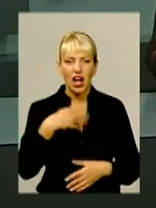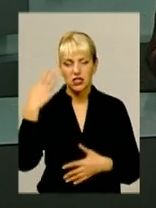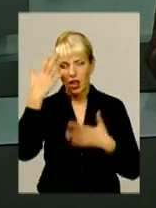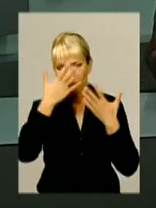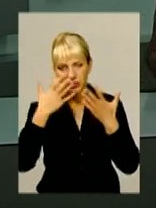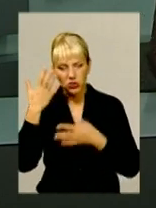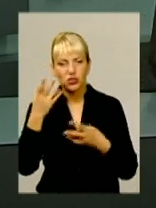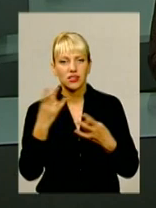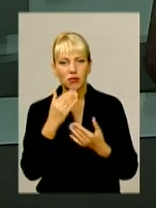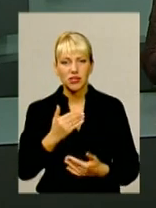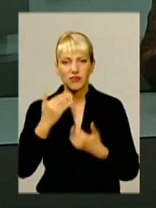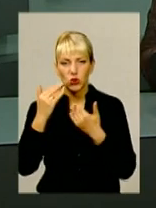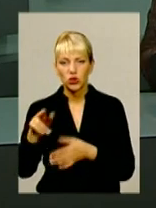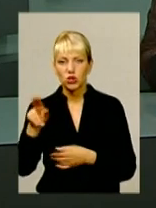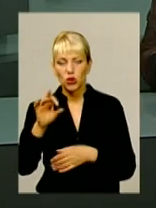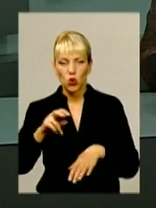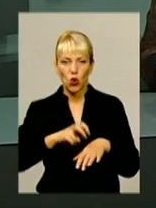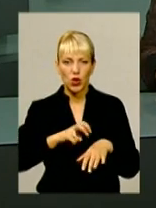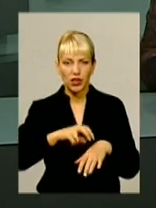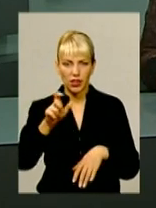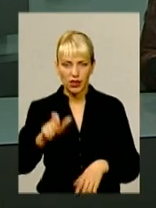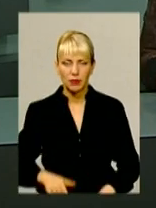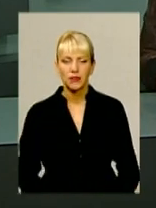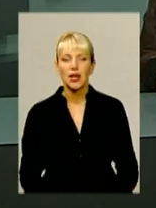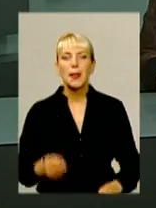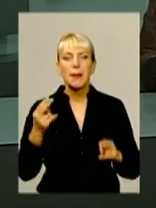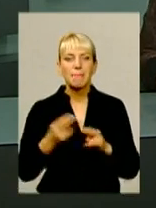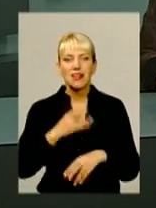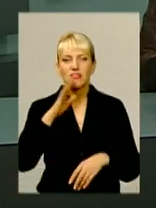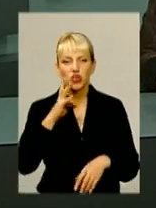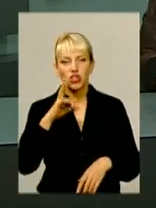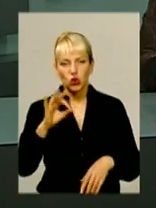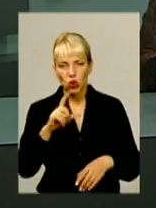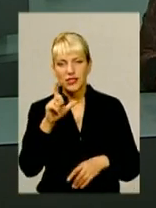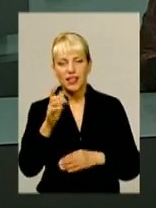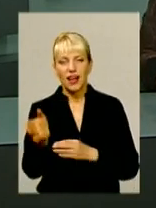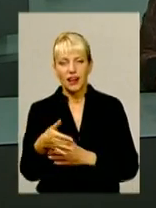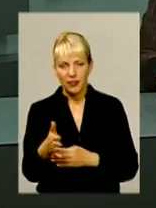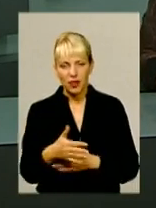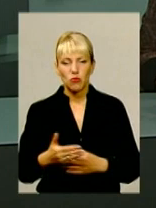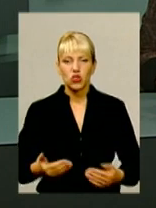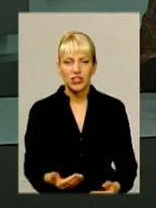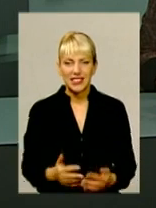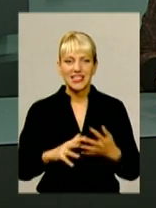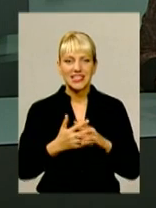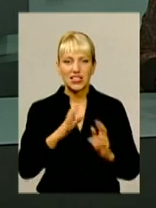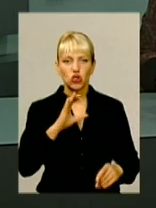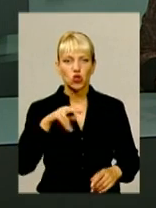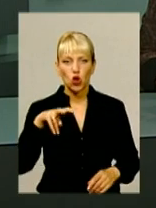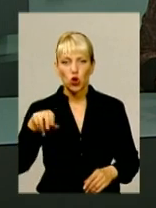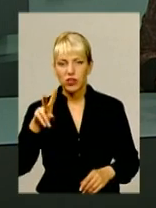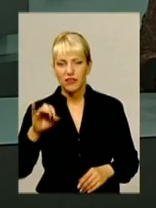звернутися до лікаря. Без води, але з рибою, жителі села Солобківці Ярмолинецького району потерпають від